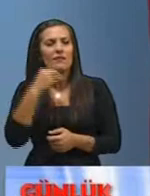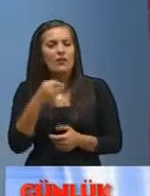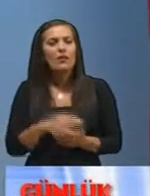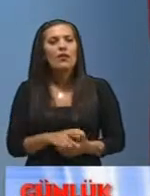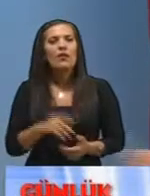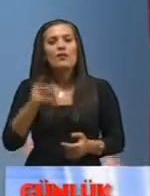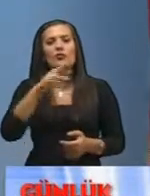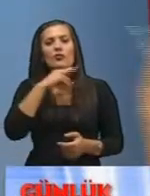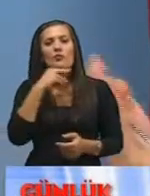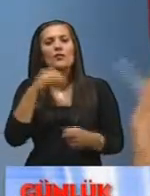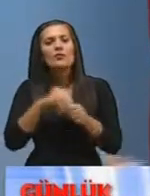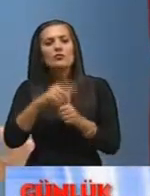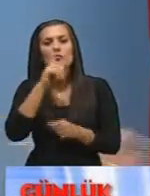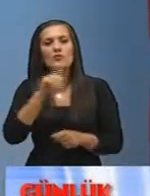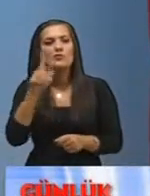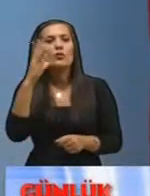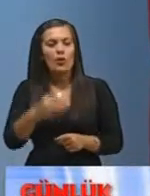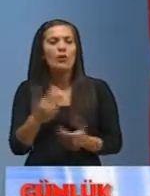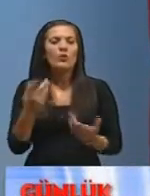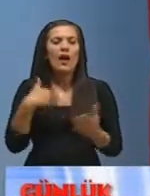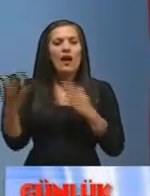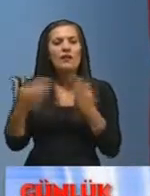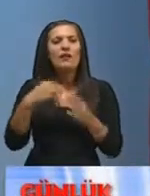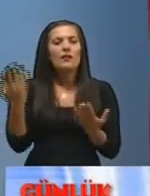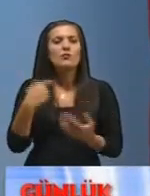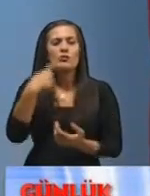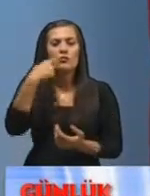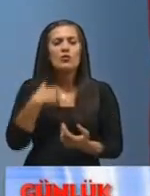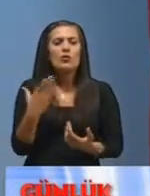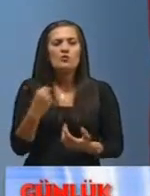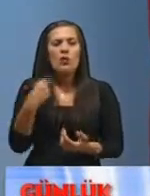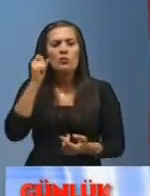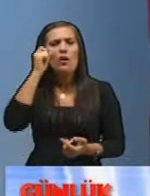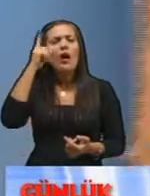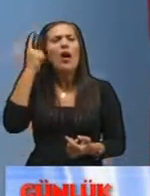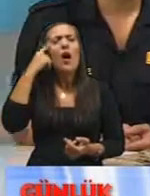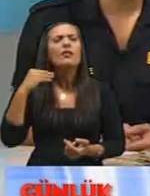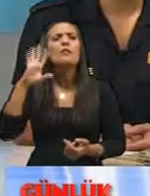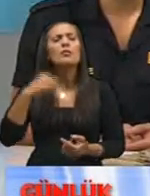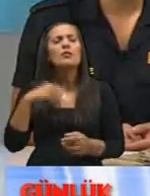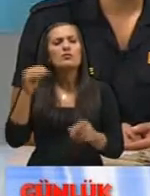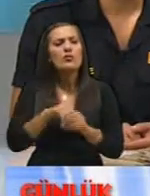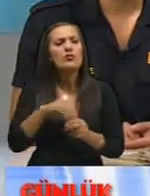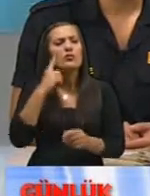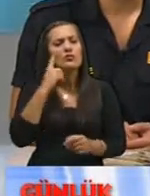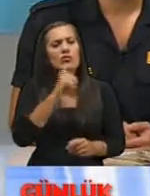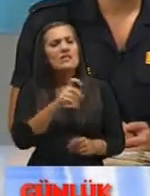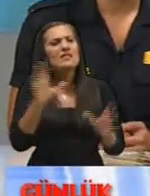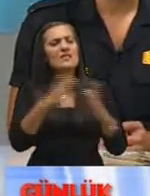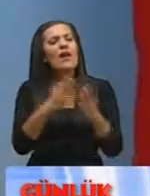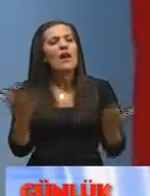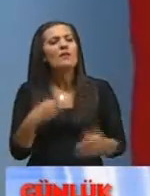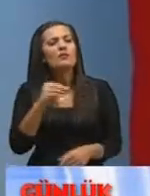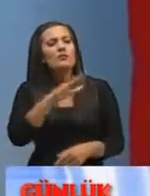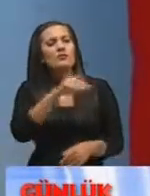ve işte numarasında 110 olduğunu arada tabii ki söylüyor ama demek ki çok da etki yaratmıyor ki sonunda soruyor sınıfa evet çocuklar